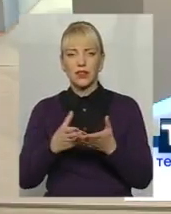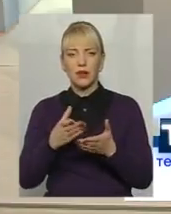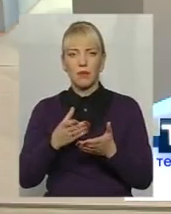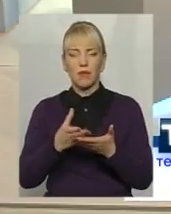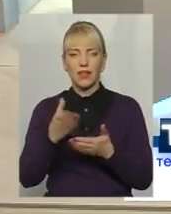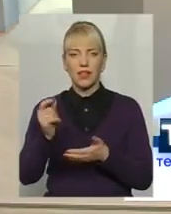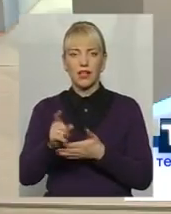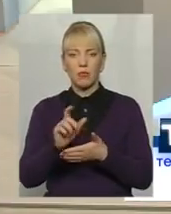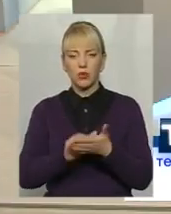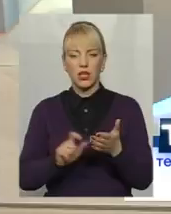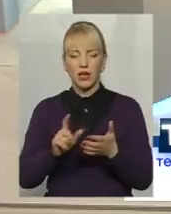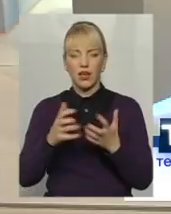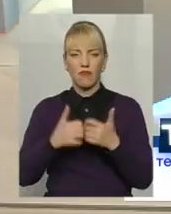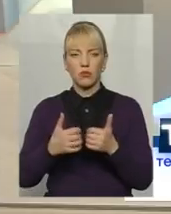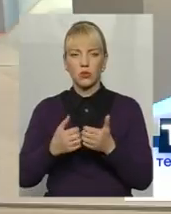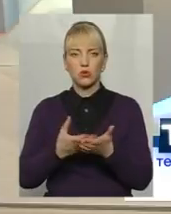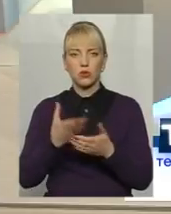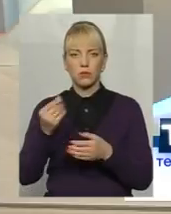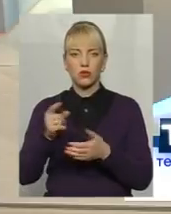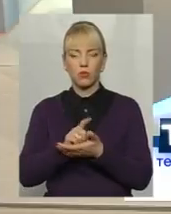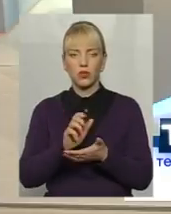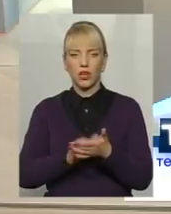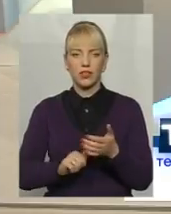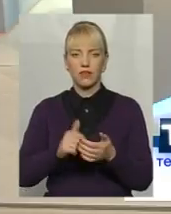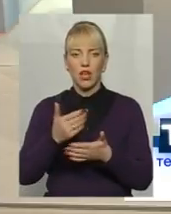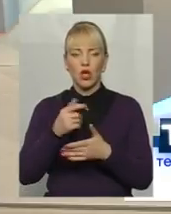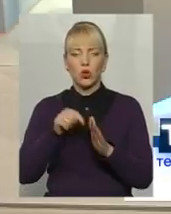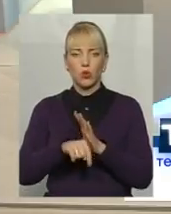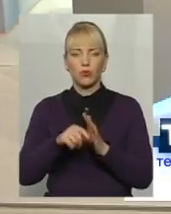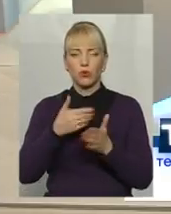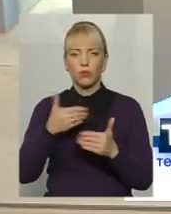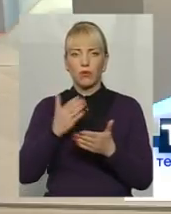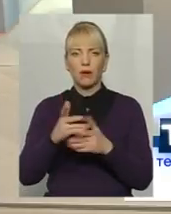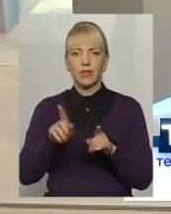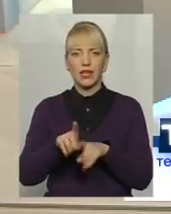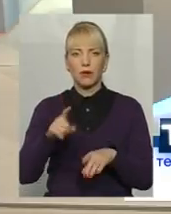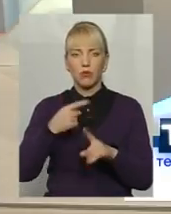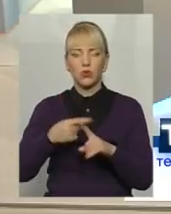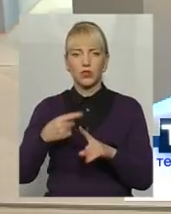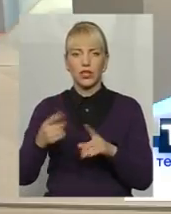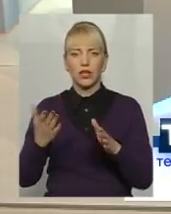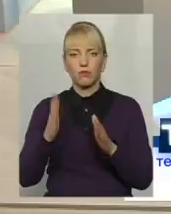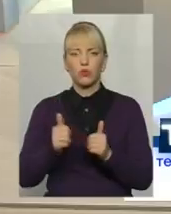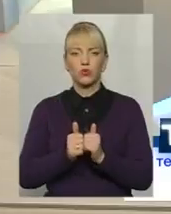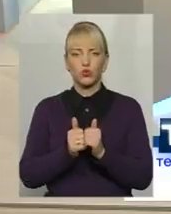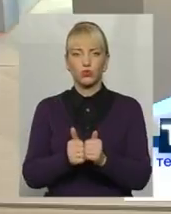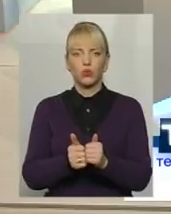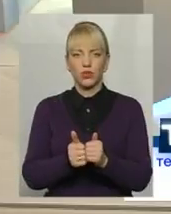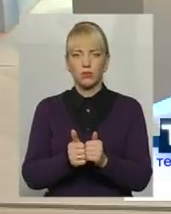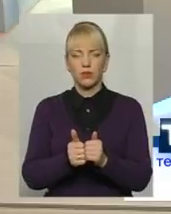автоматизує сплату податків. Тобто, ми маємо і такі плюси, які будуть супутніми